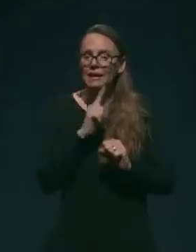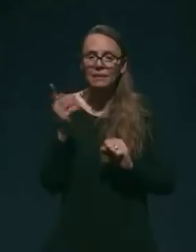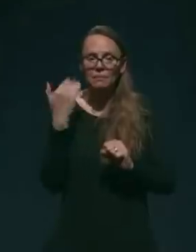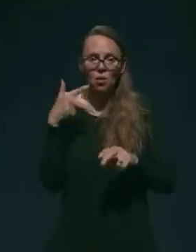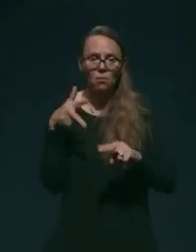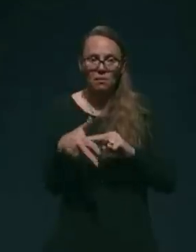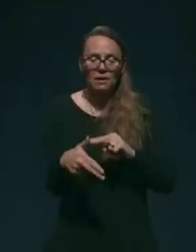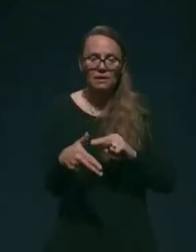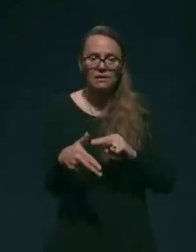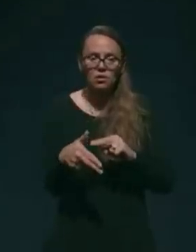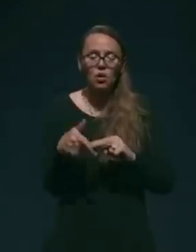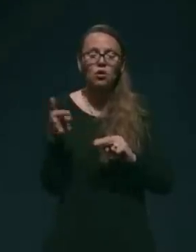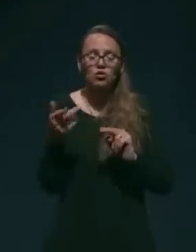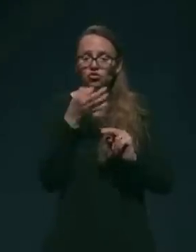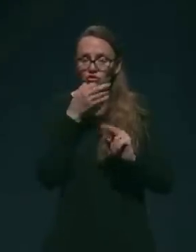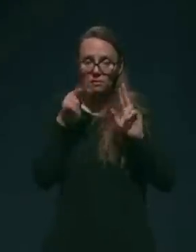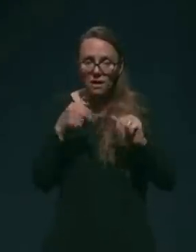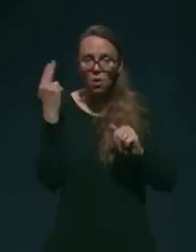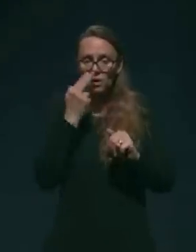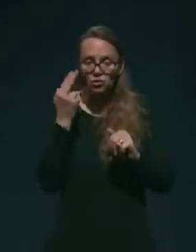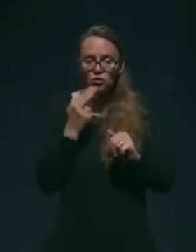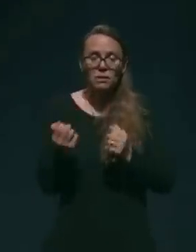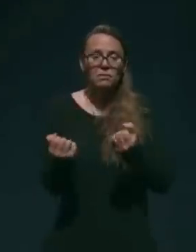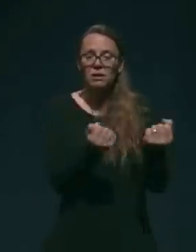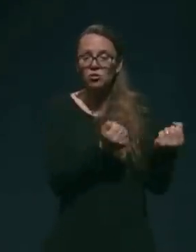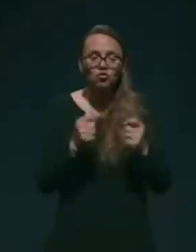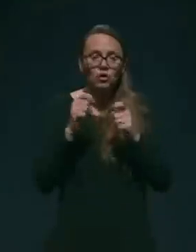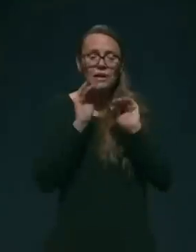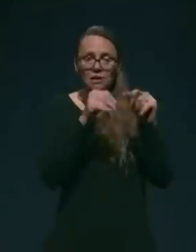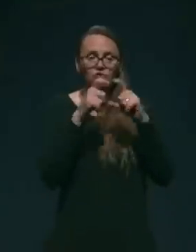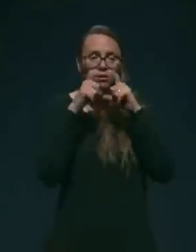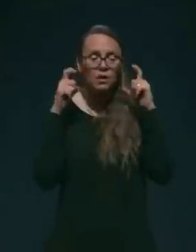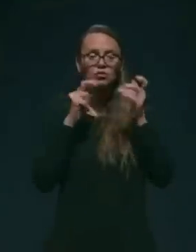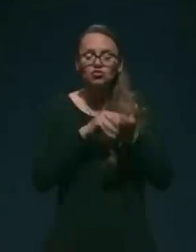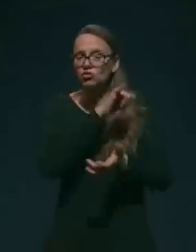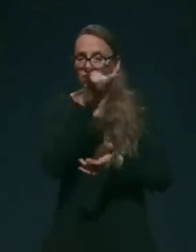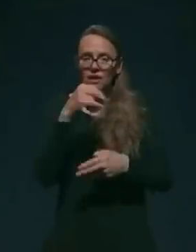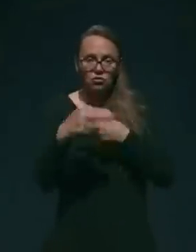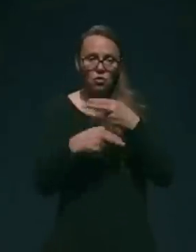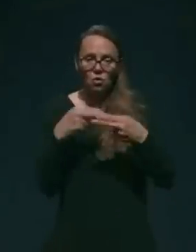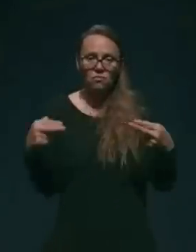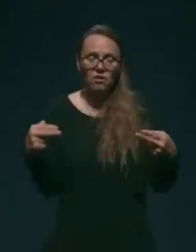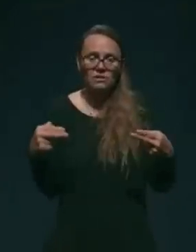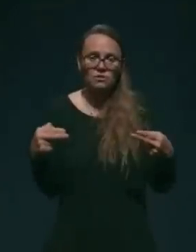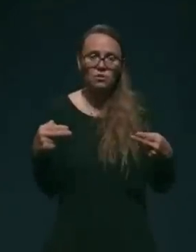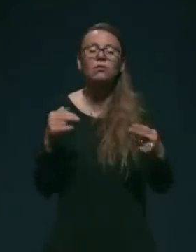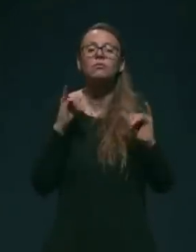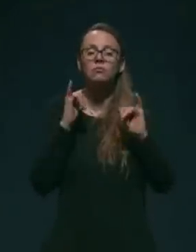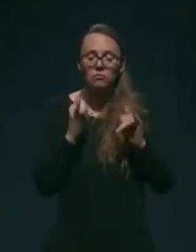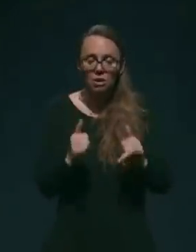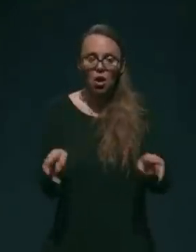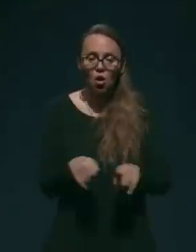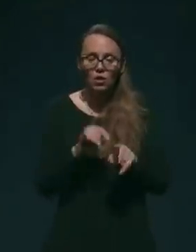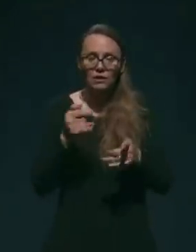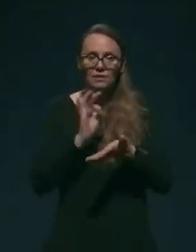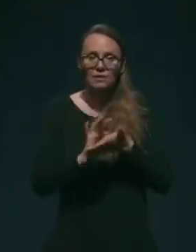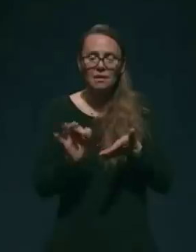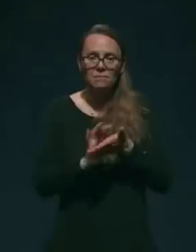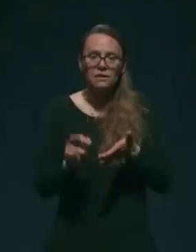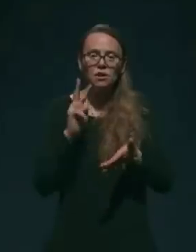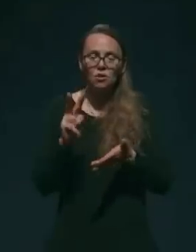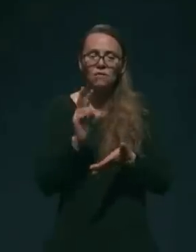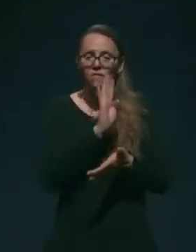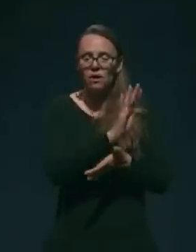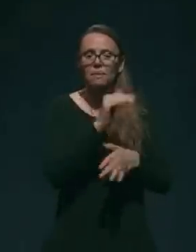Se pravi, če prav razumem, je nošenje zaščitnih mask še vedno obvezno? Tako, kot je napisano v naših